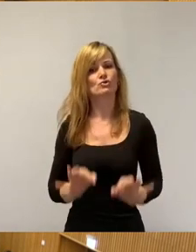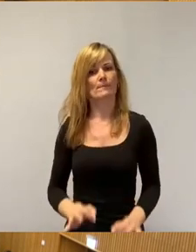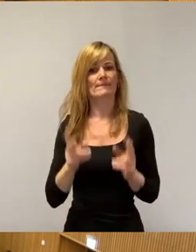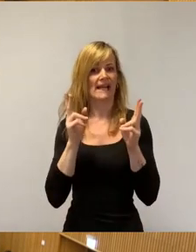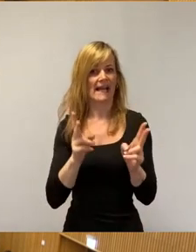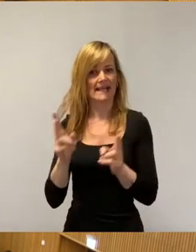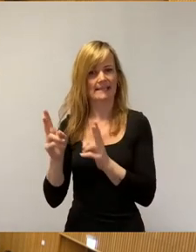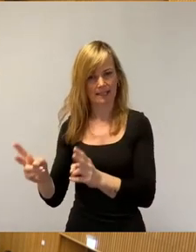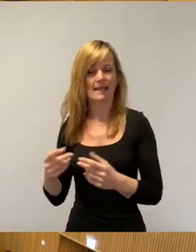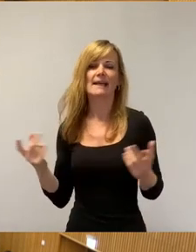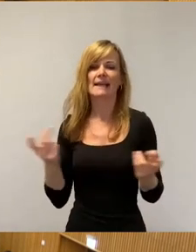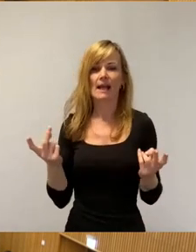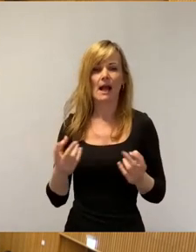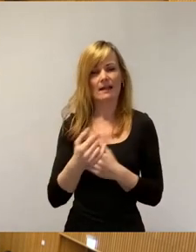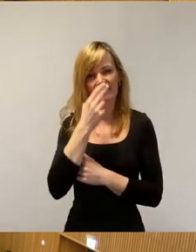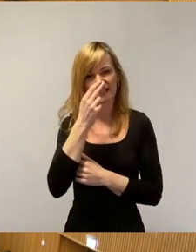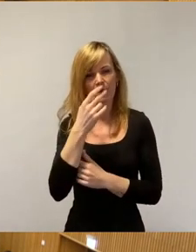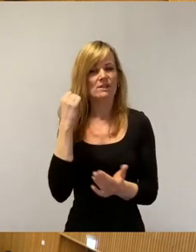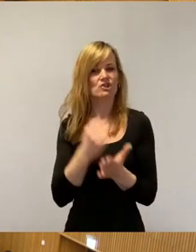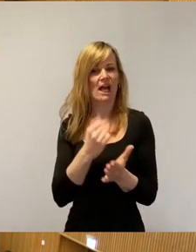rechtlichen Statuses.